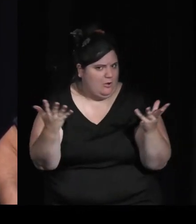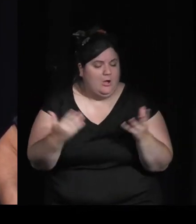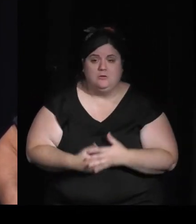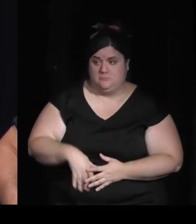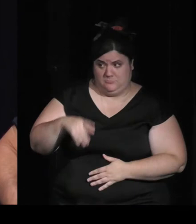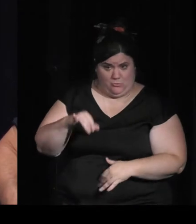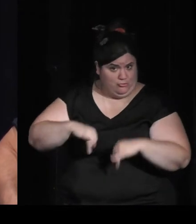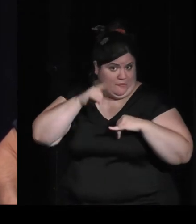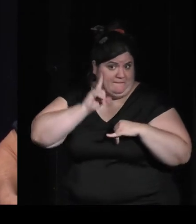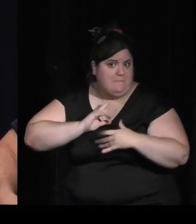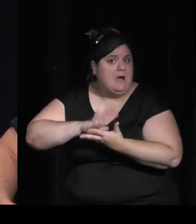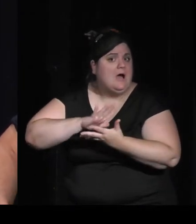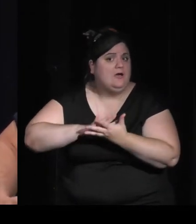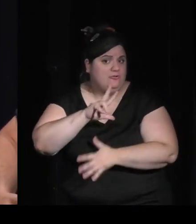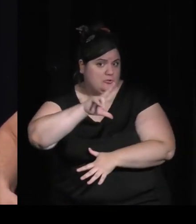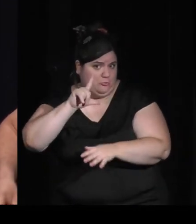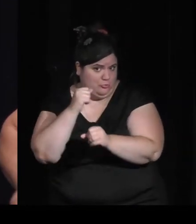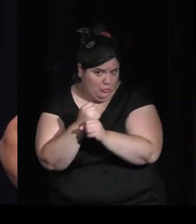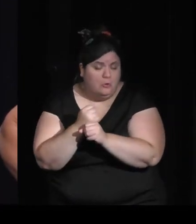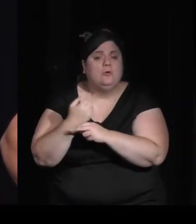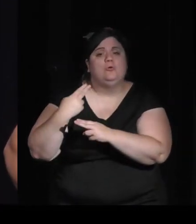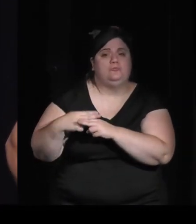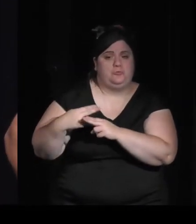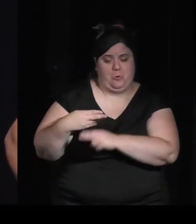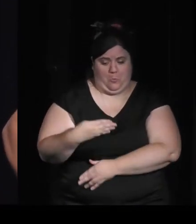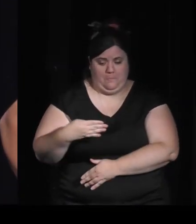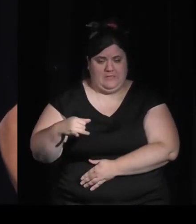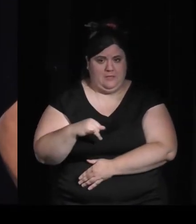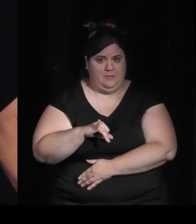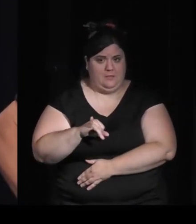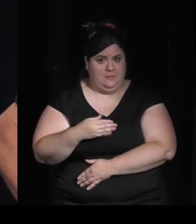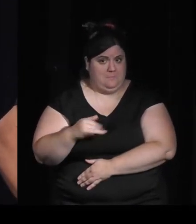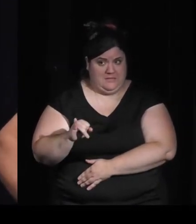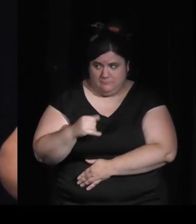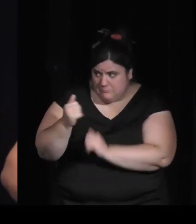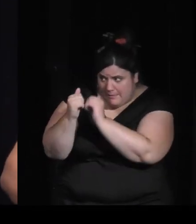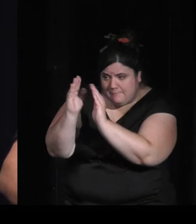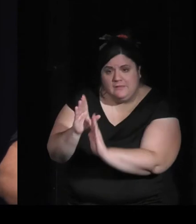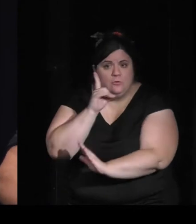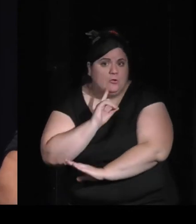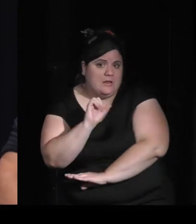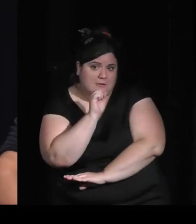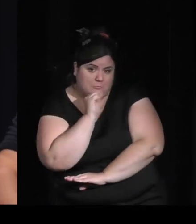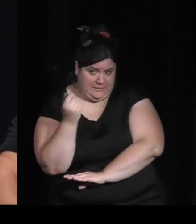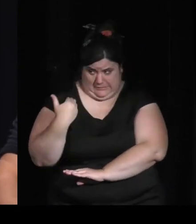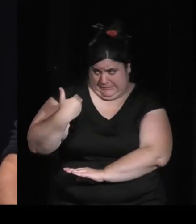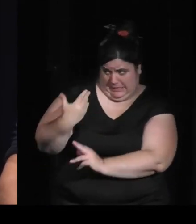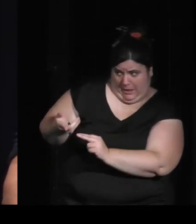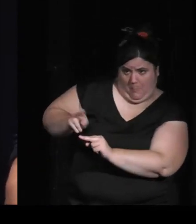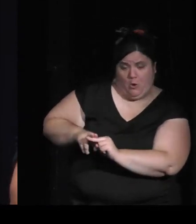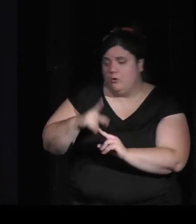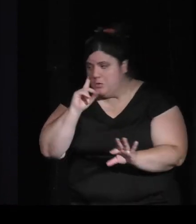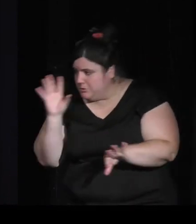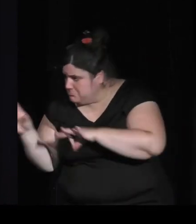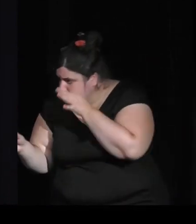explore la maison de sa grand-mère récemment décédée et avec un système d'énigmes, voilà, va se remémorer